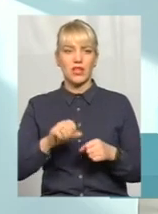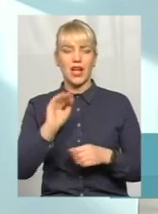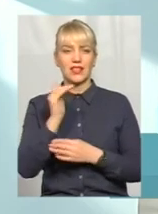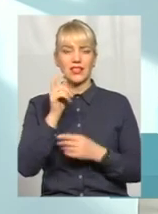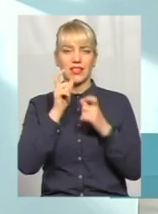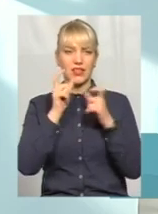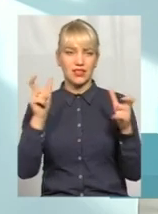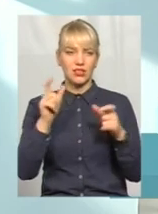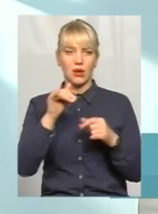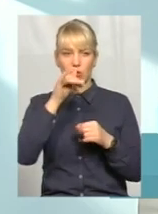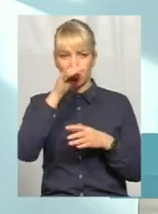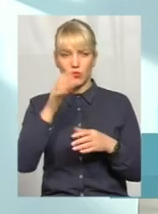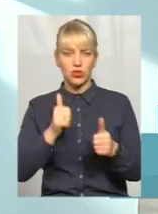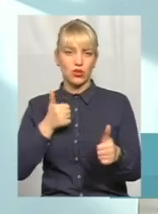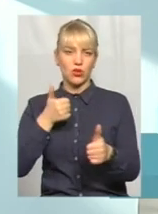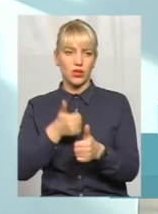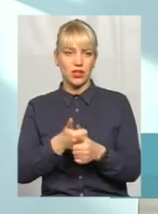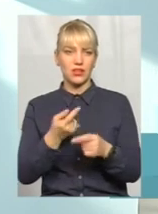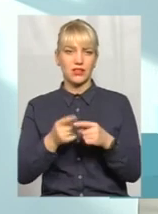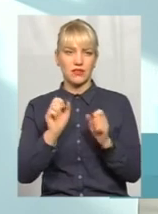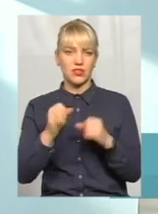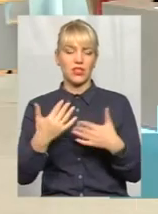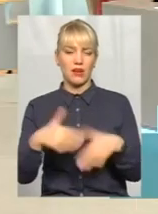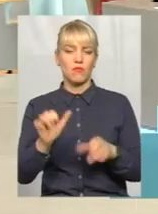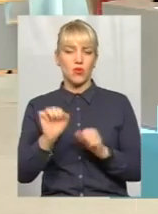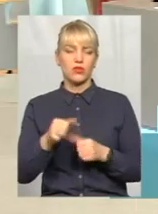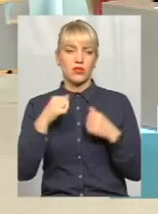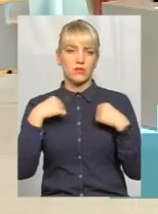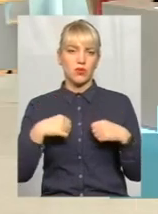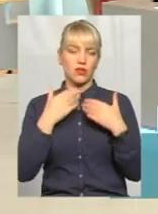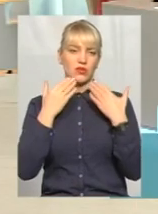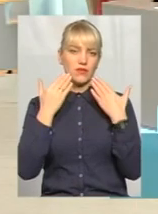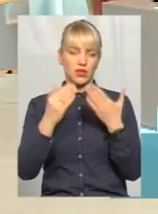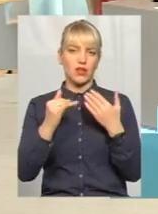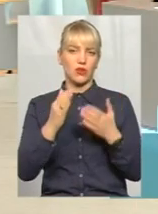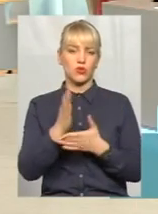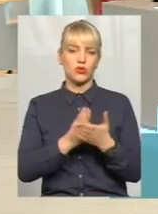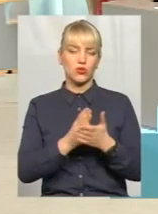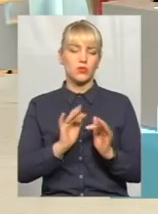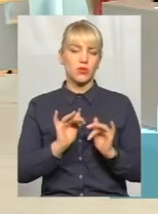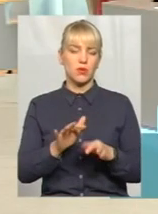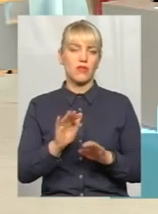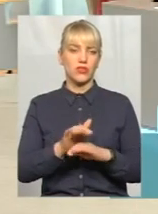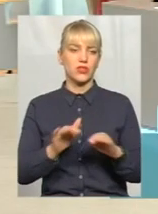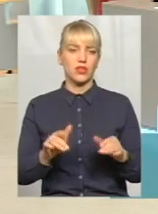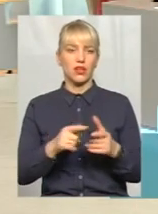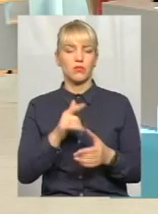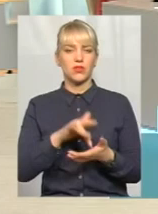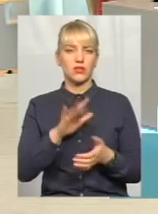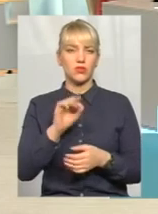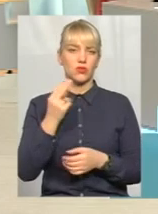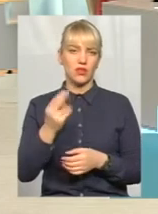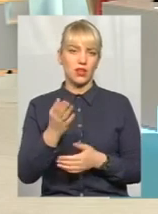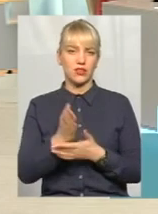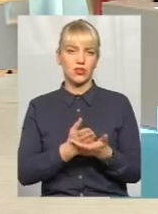бо вона не може їх догнати, вже можна спокійно звертатися у службу у справах дітей, або в центр соціальних